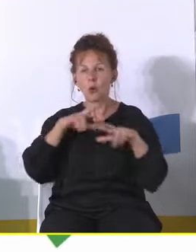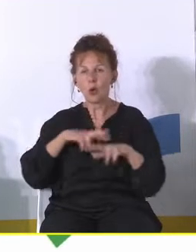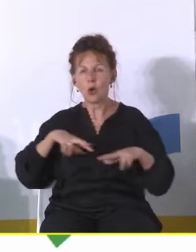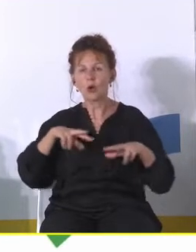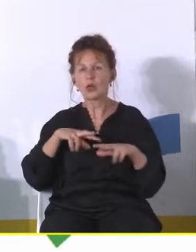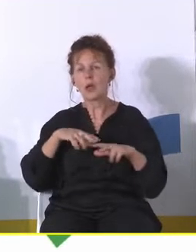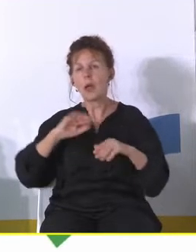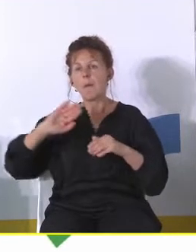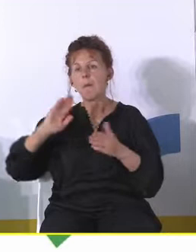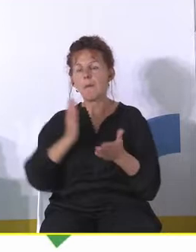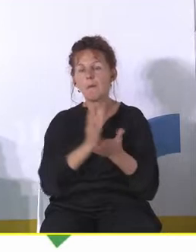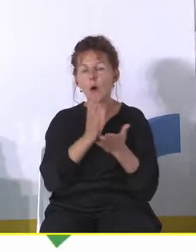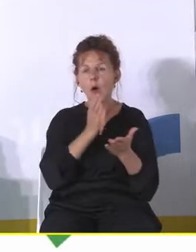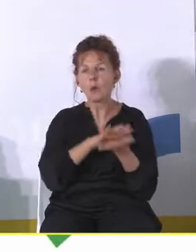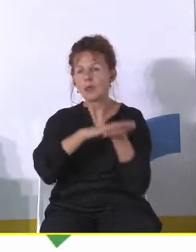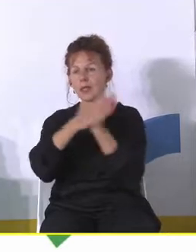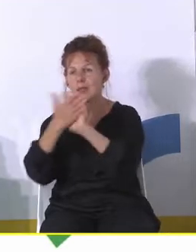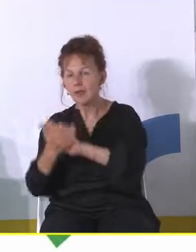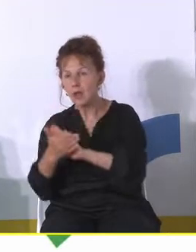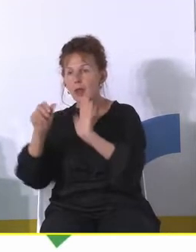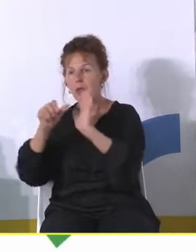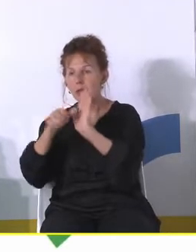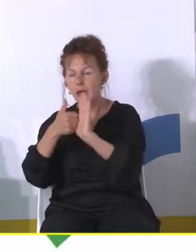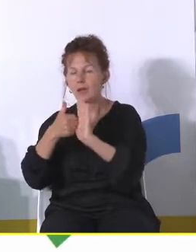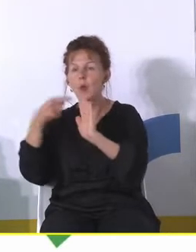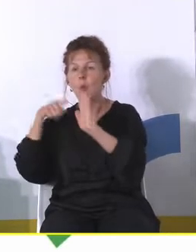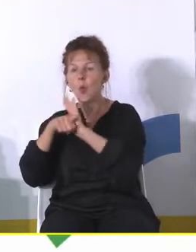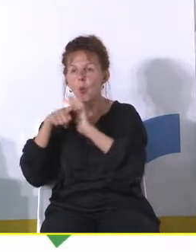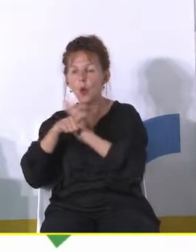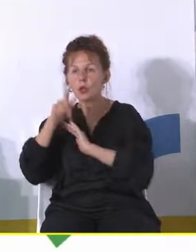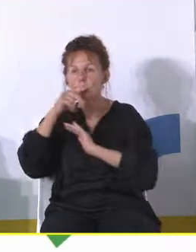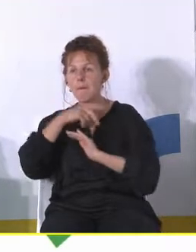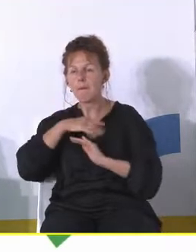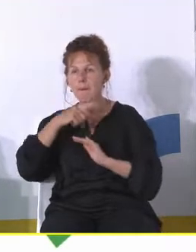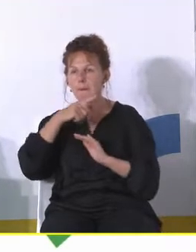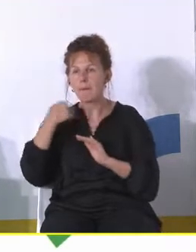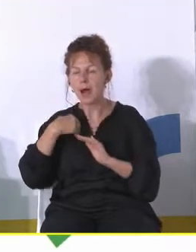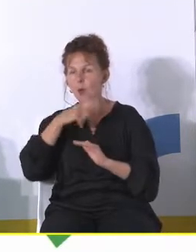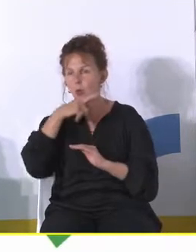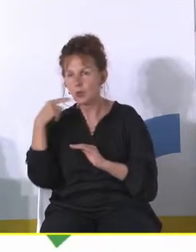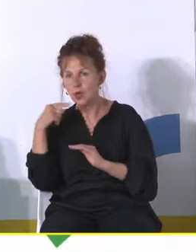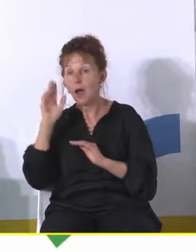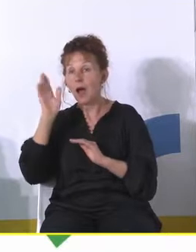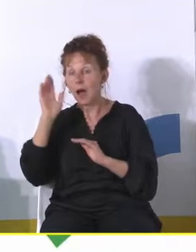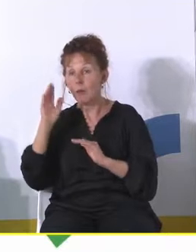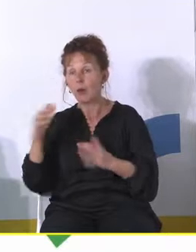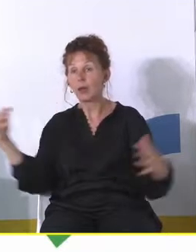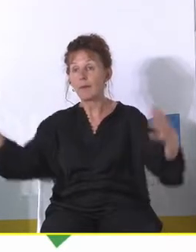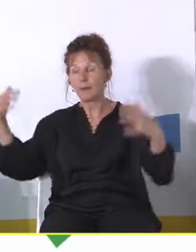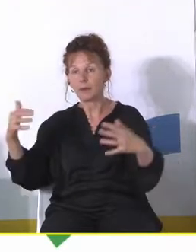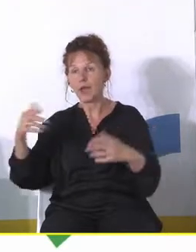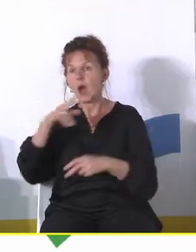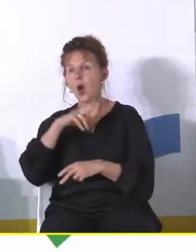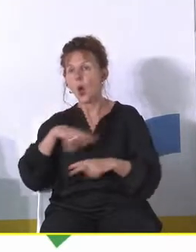niesienia pomocy najpierw uchodźcom na granicy białoruskiej a później przyjmowaniu z otwartymi ramionami rodzin